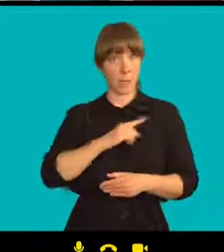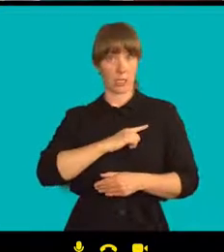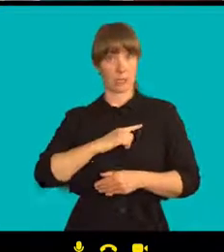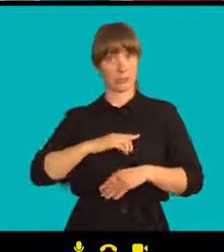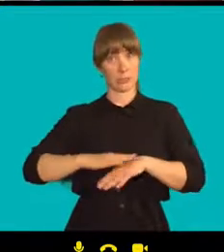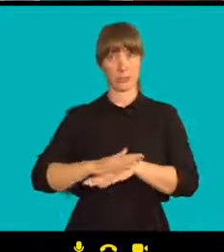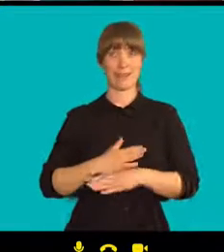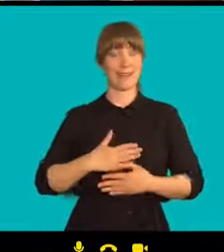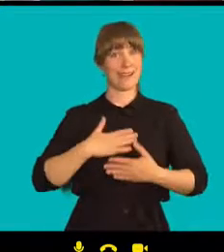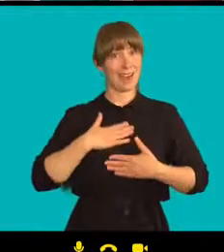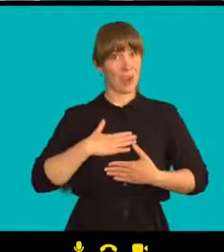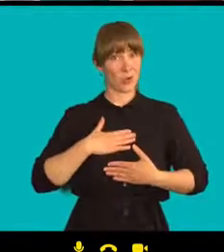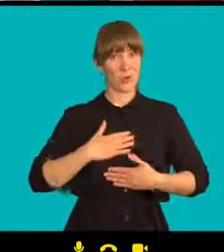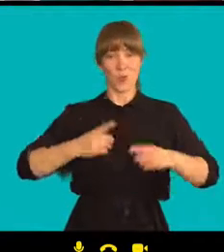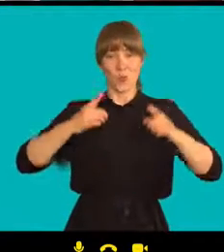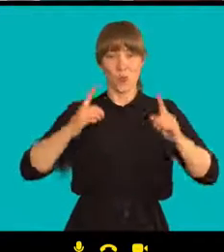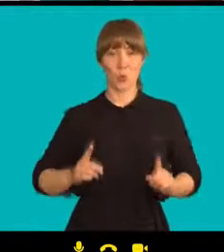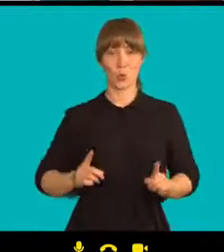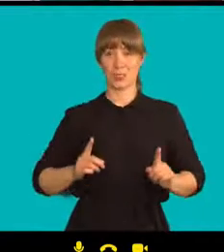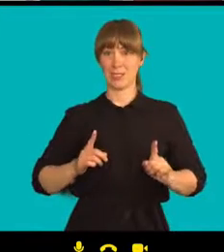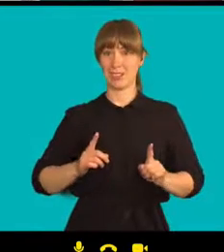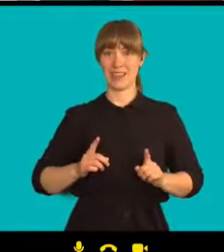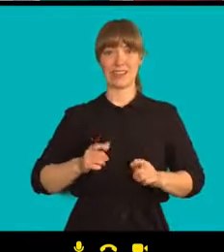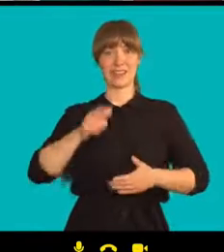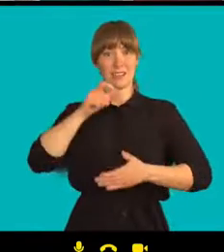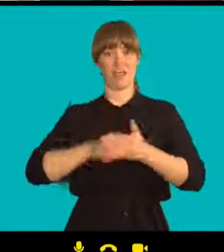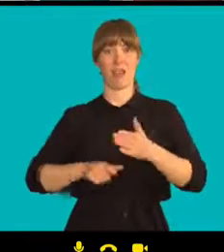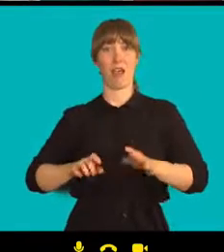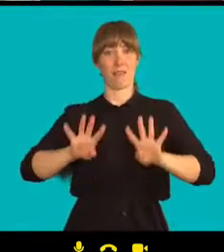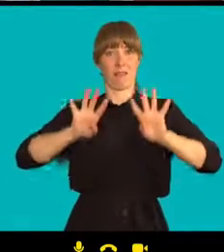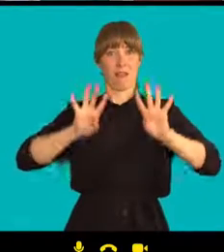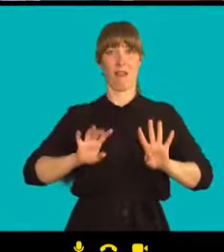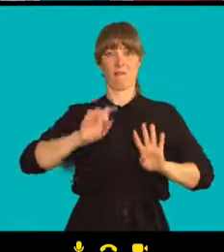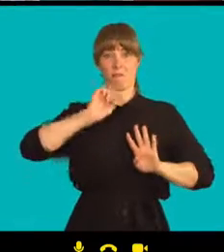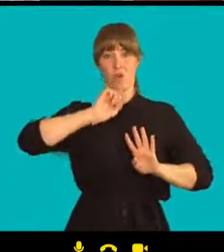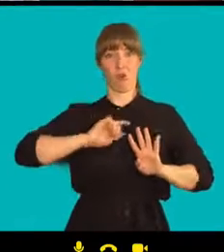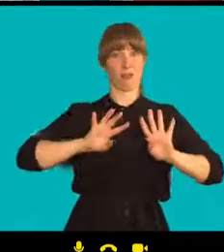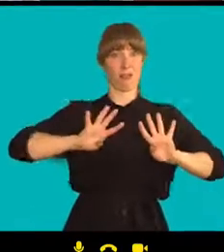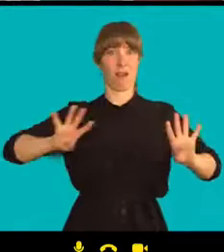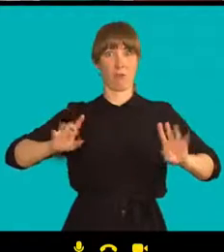stát v řadách těch vojáků, že chtěli přijít na druhou stranu.